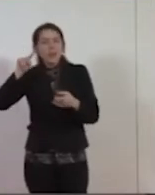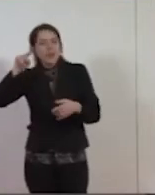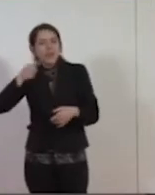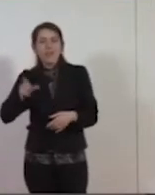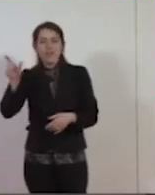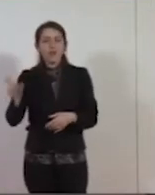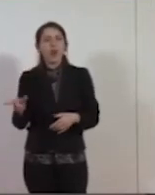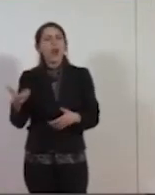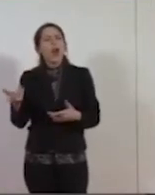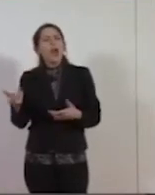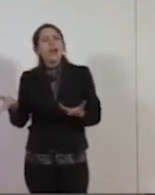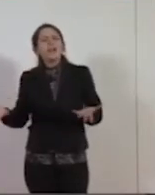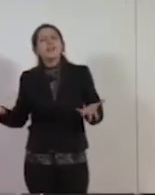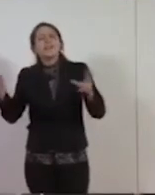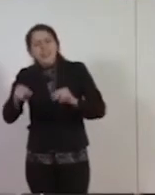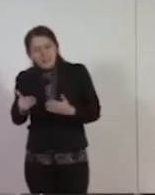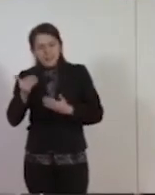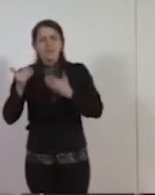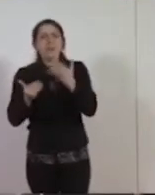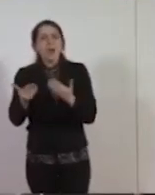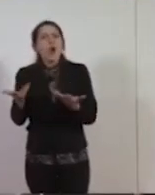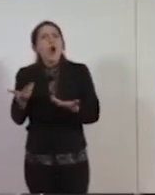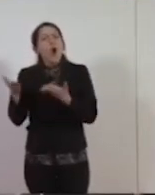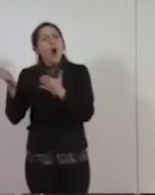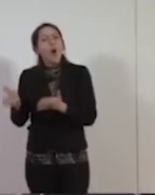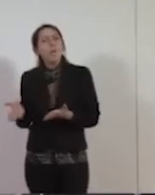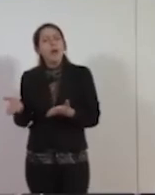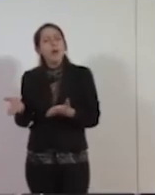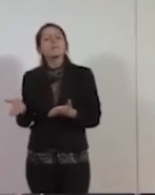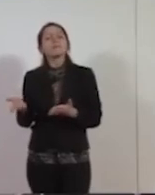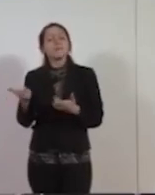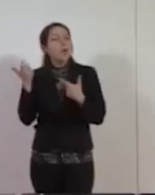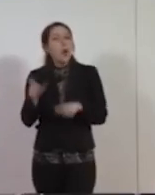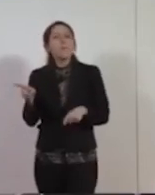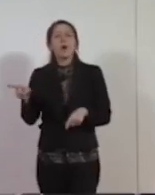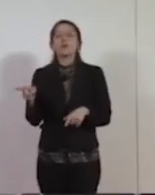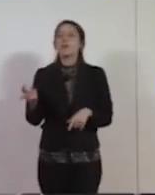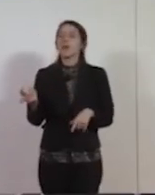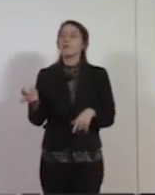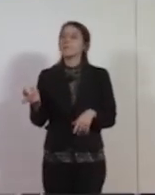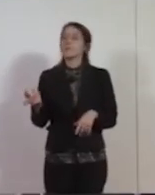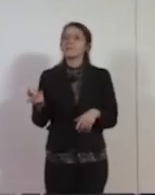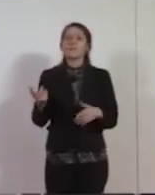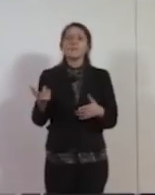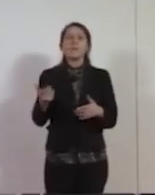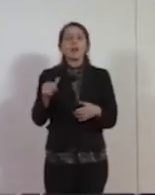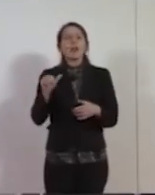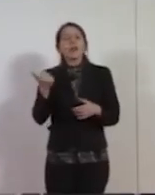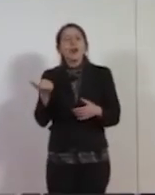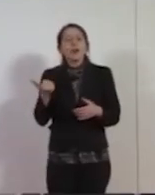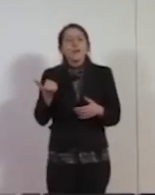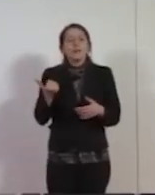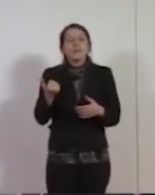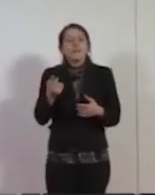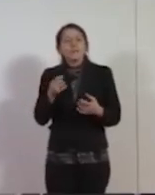a ripartire? È ripartita perché il suo straordinario, la sua straordinaria empatia nei confronti delle